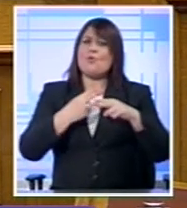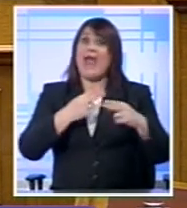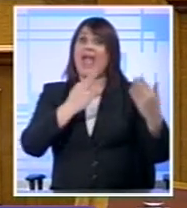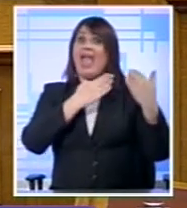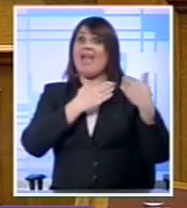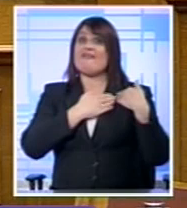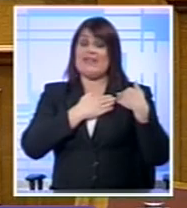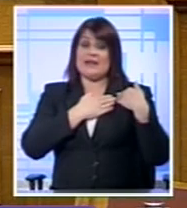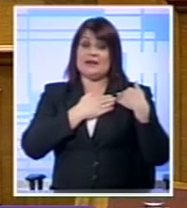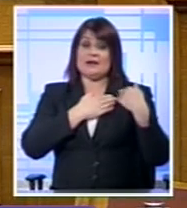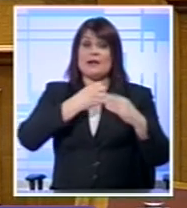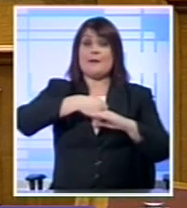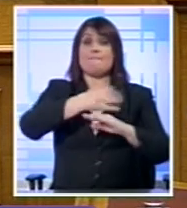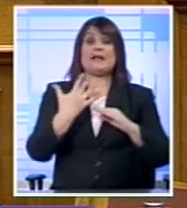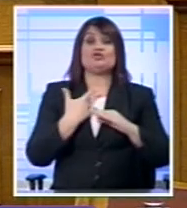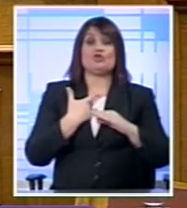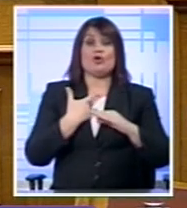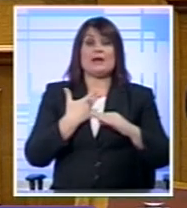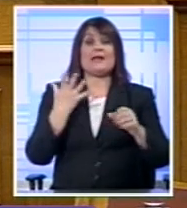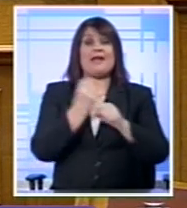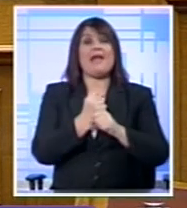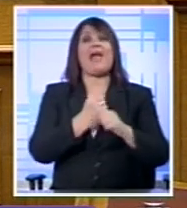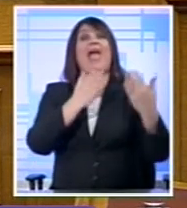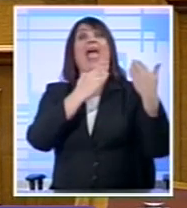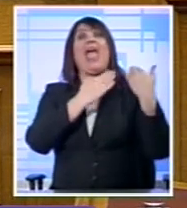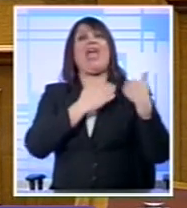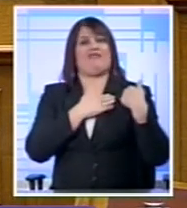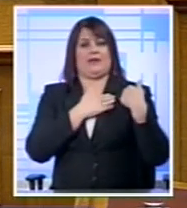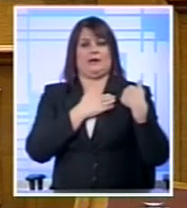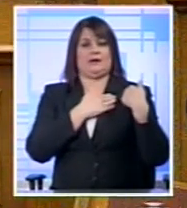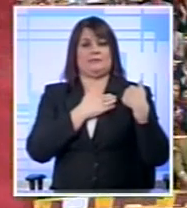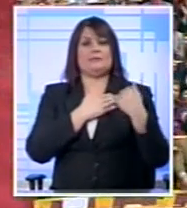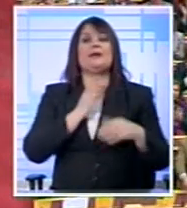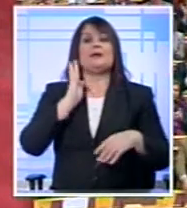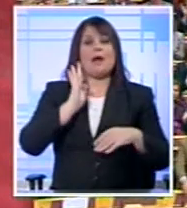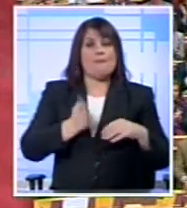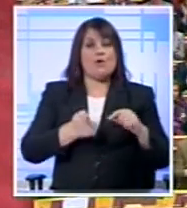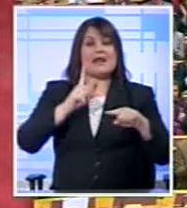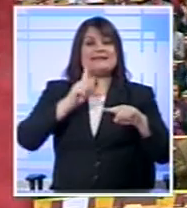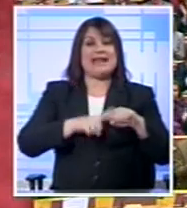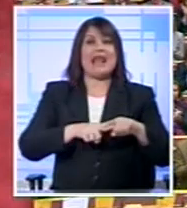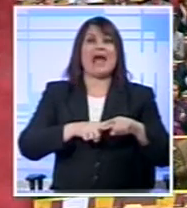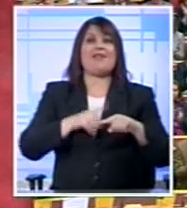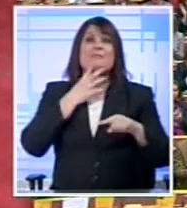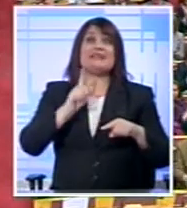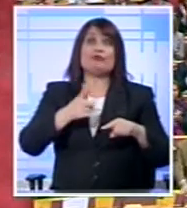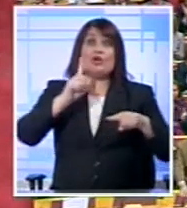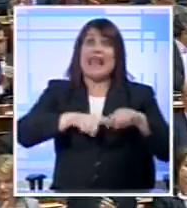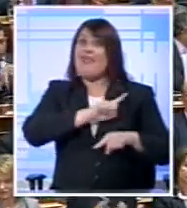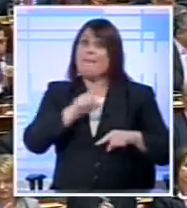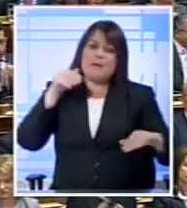Το πανελλήνιο σοσιαλιστικό κίνημα Ανέλαβε τις ευθύνες του Για να μπορέσει να αποτρέψει Αυτή τη χρεοκοπία